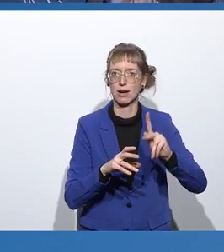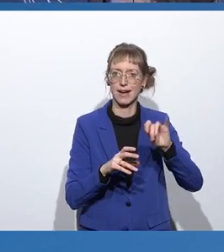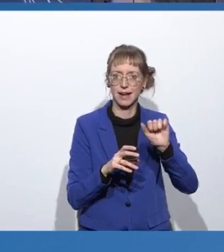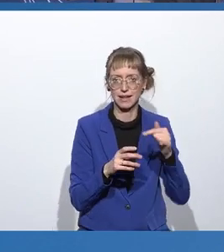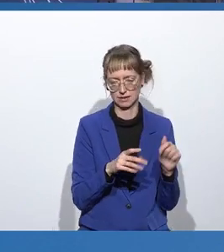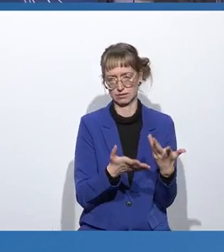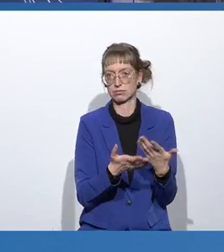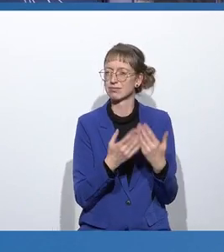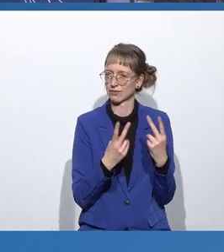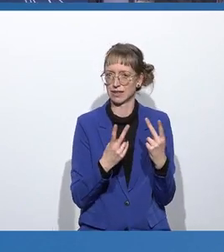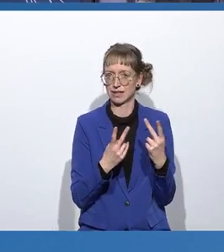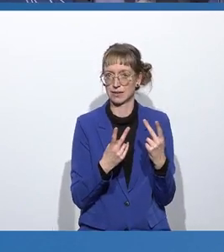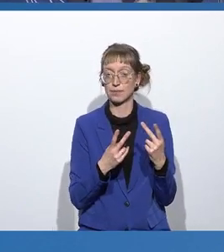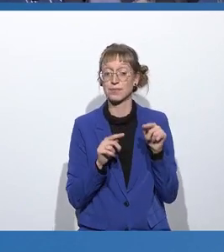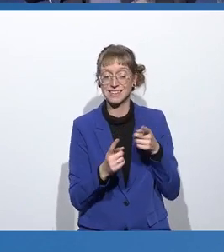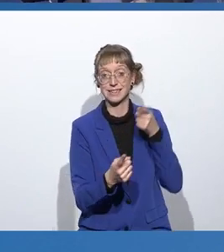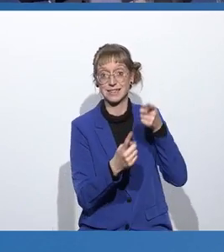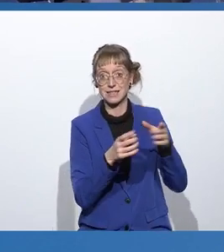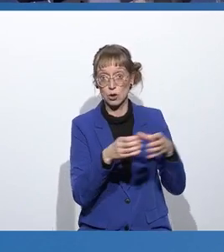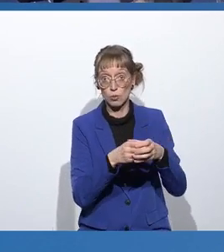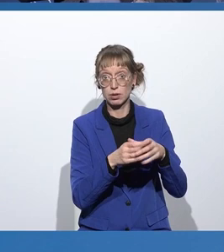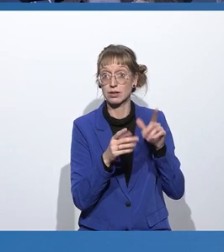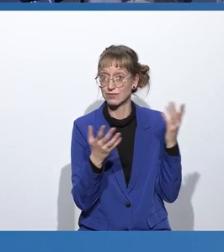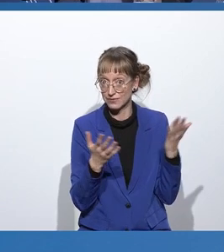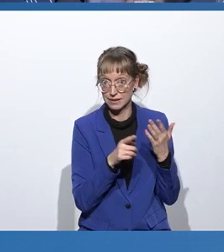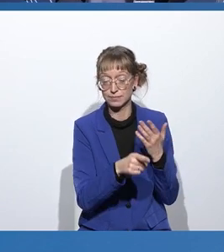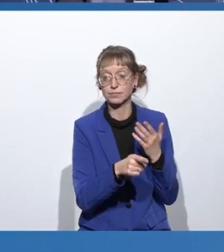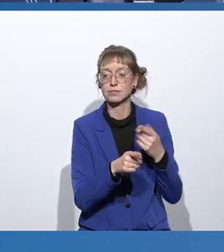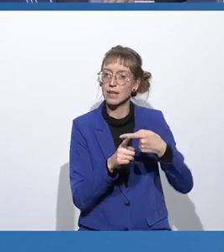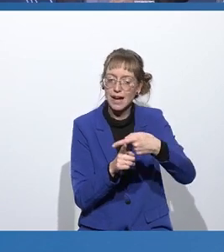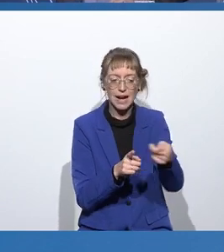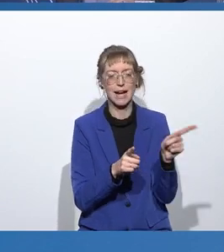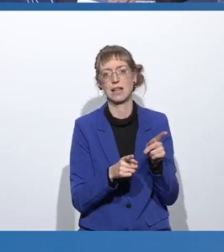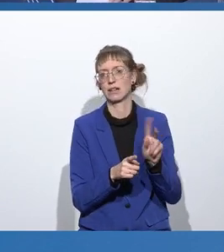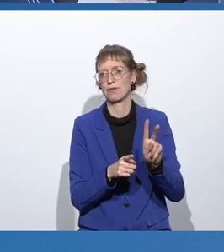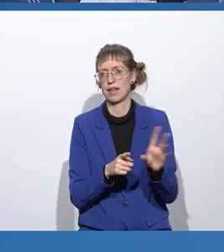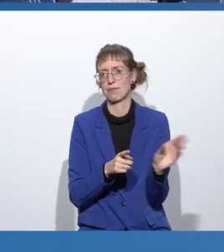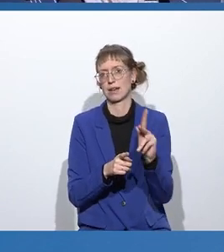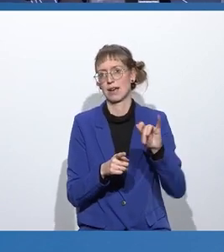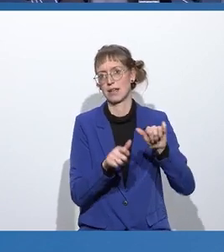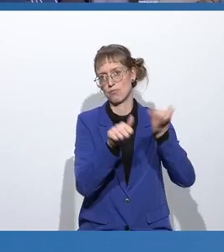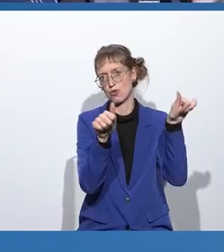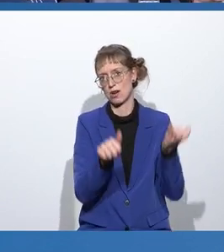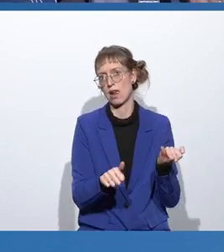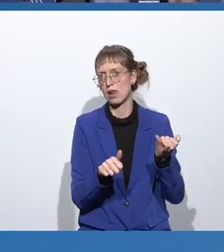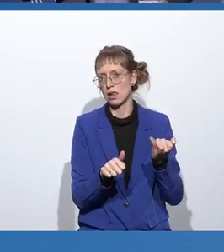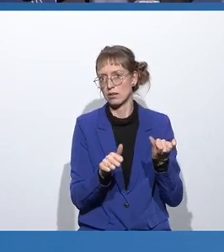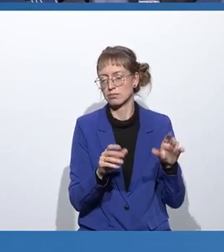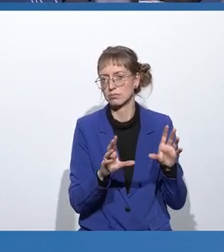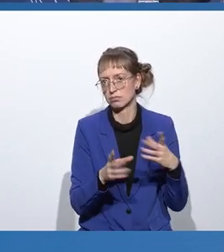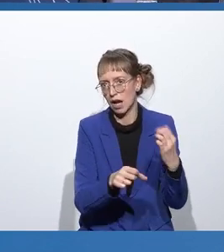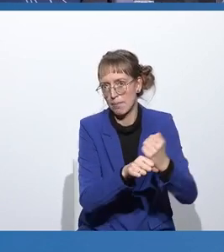Die Zielgruppe dieser Guidelines sind dann alle die, die mit KI-Modellen zu tun haben in ihrem Alltag.